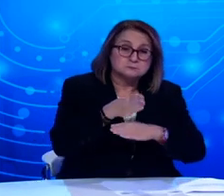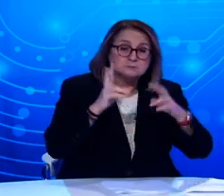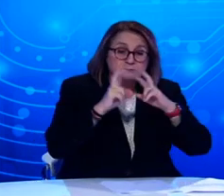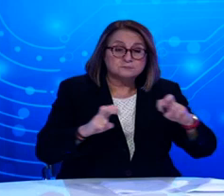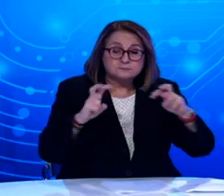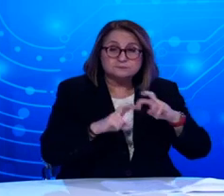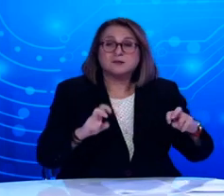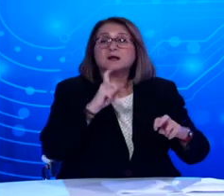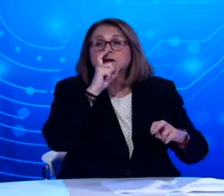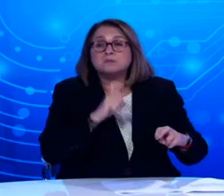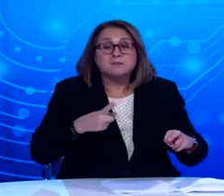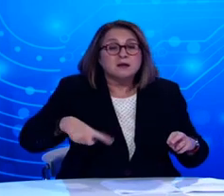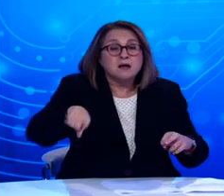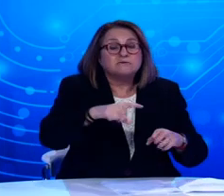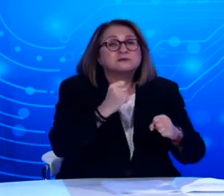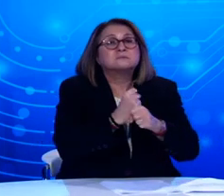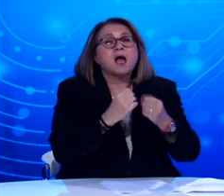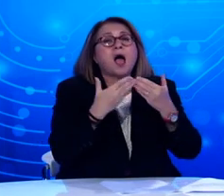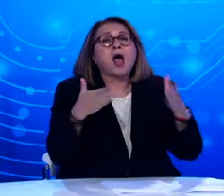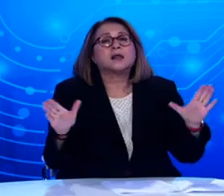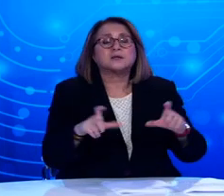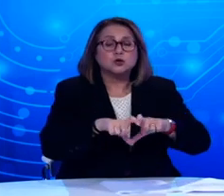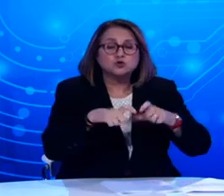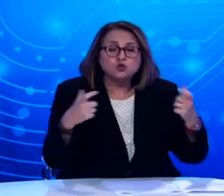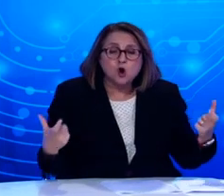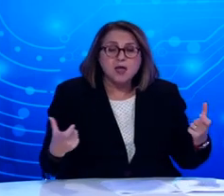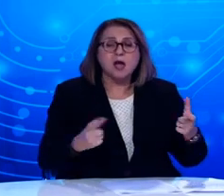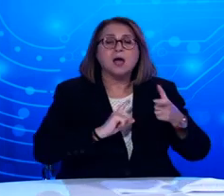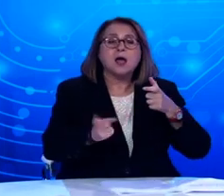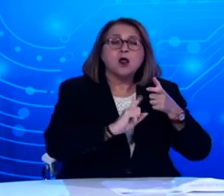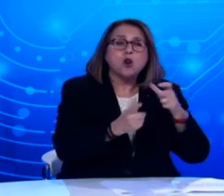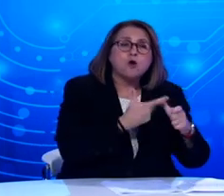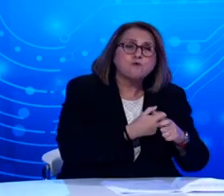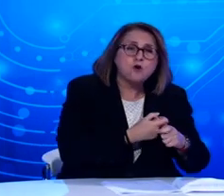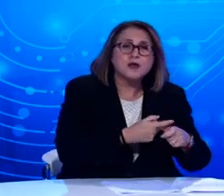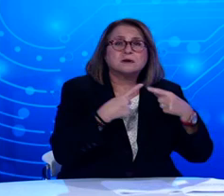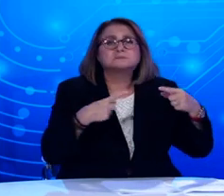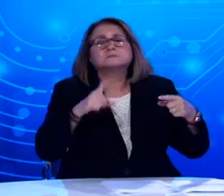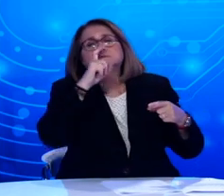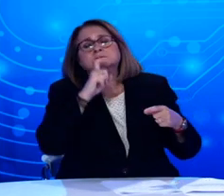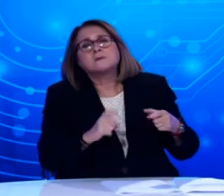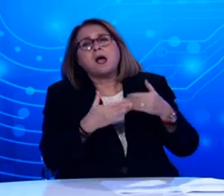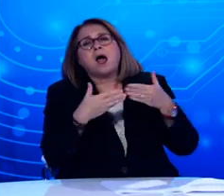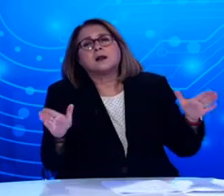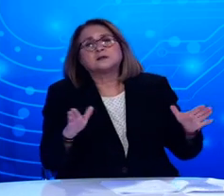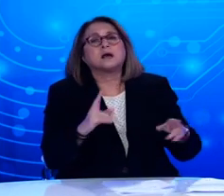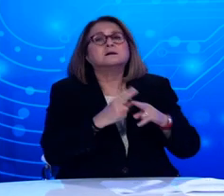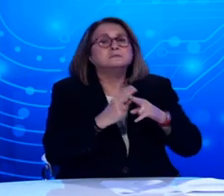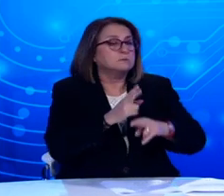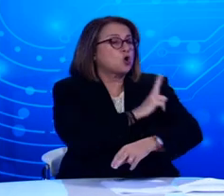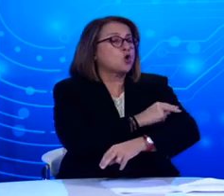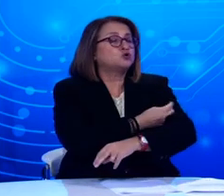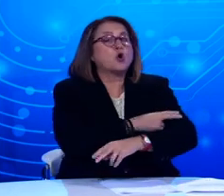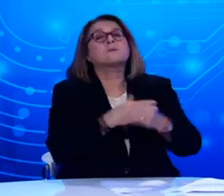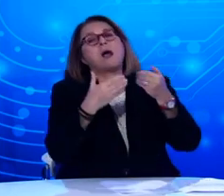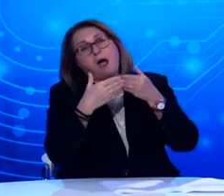λειτουργία του κράτους και της οικονομίας. Όπως είναι τα σχολεία, τα μέσα μαζικής μεταφοράς και κυρίως τα νοσοκομεία. Θα θέλαμε